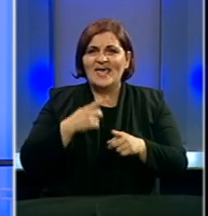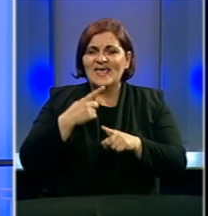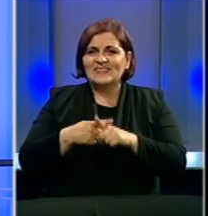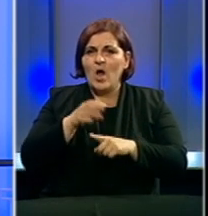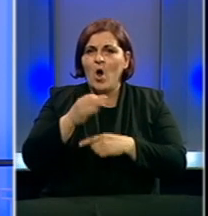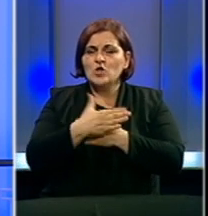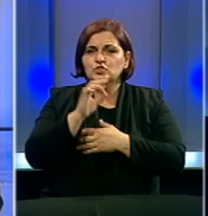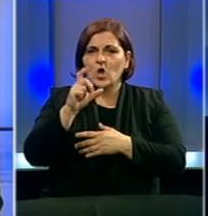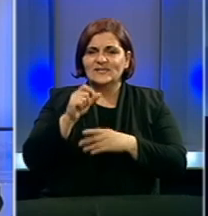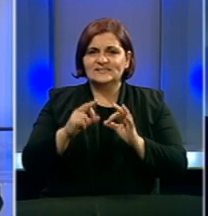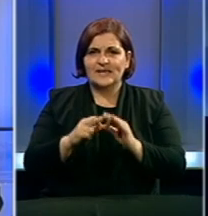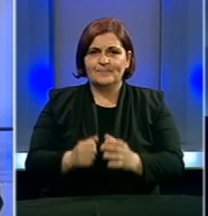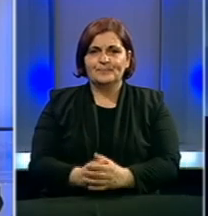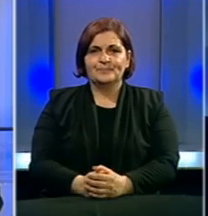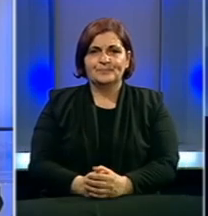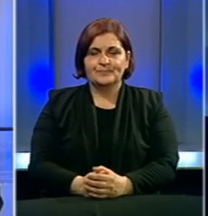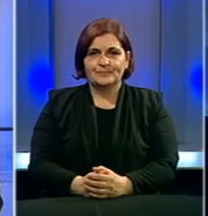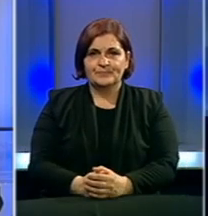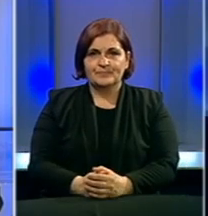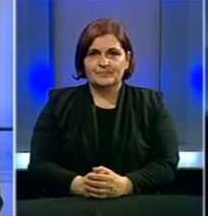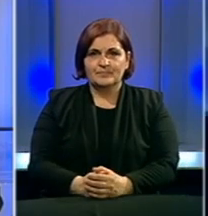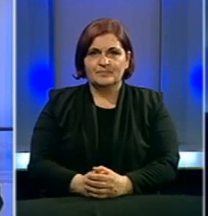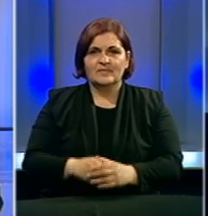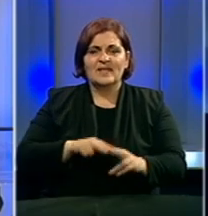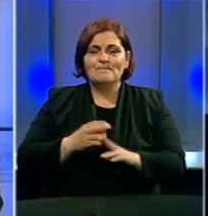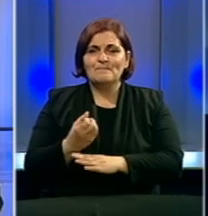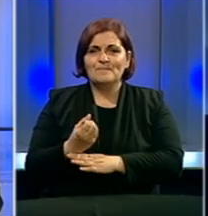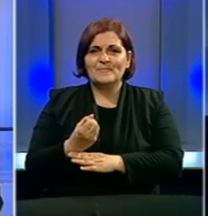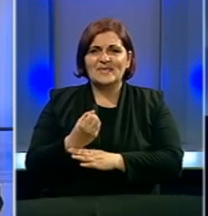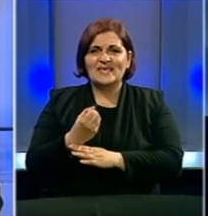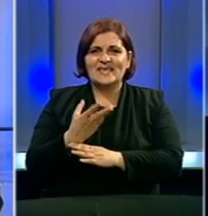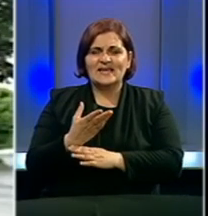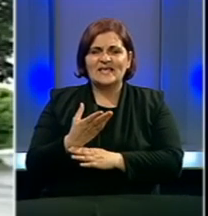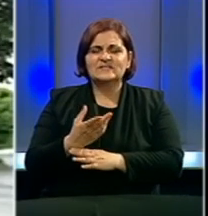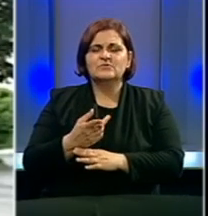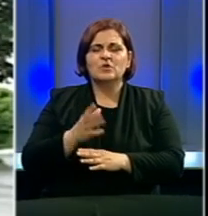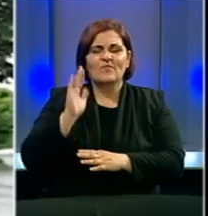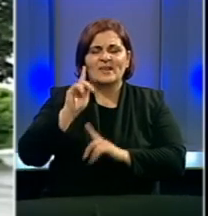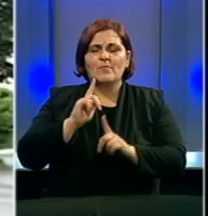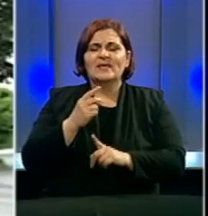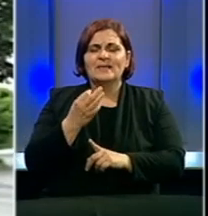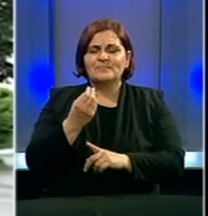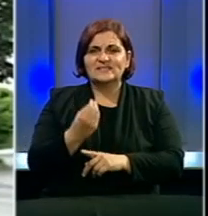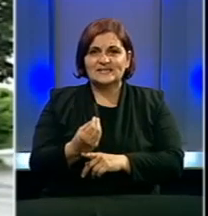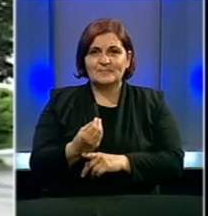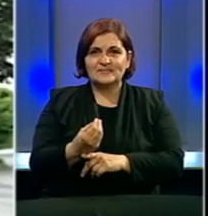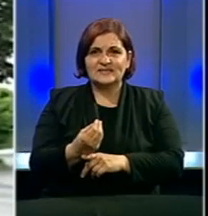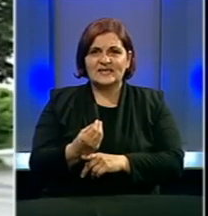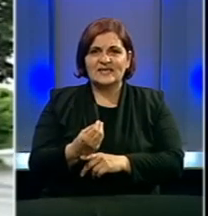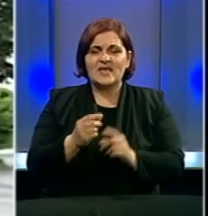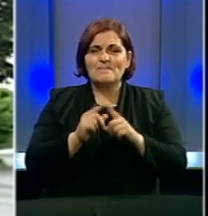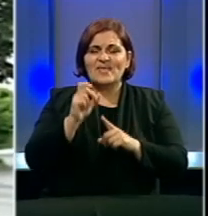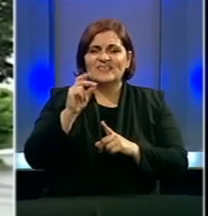Detaljnije će Zorica Lolić. Ministar privrede i preduzetništva u Vlade Republike Srpske, Vjekoslav